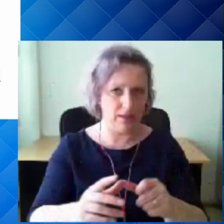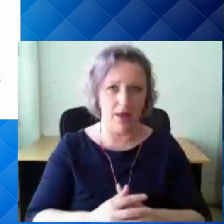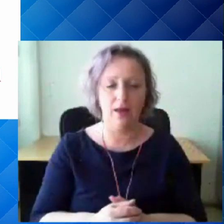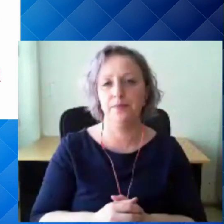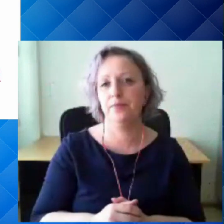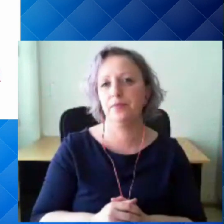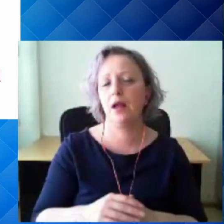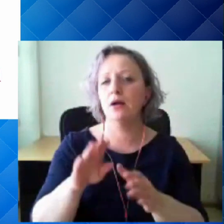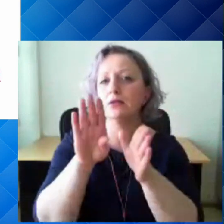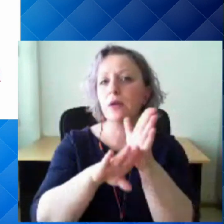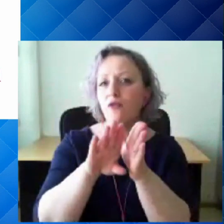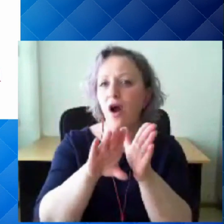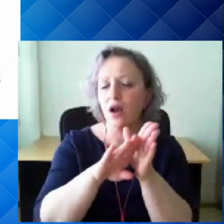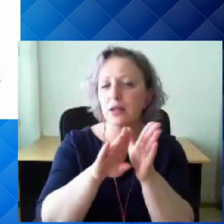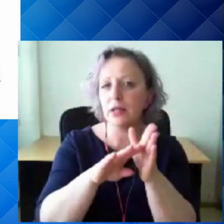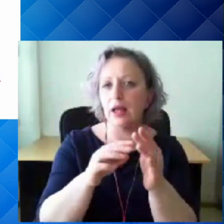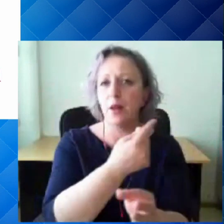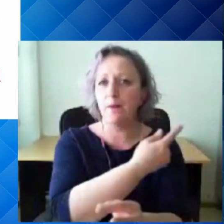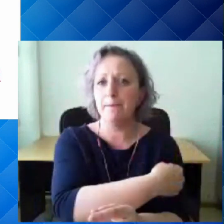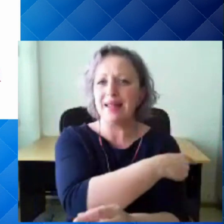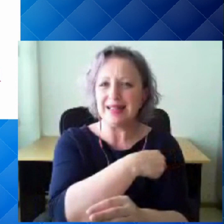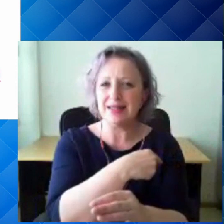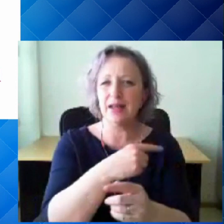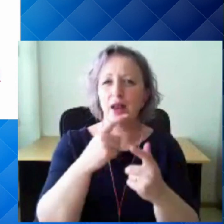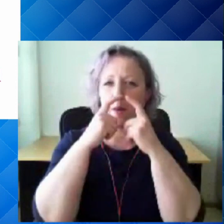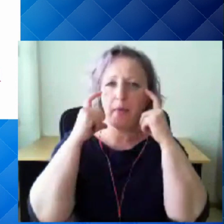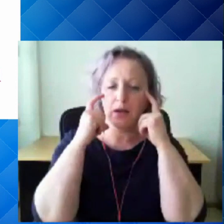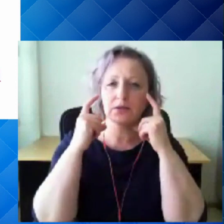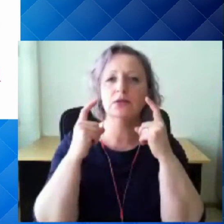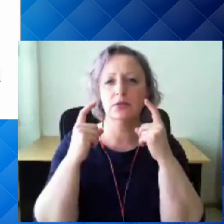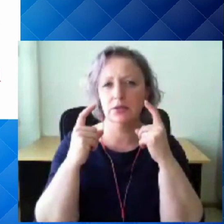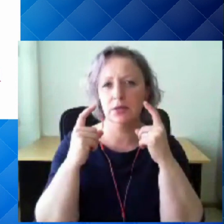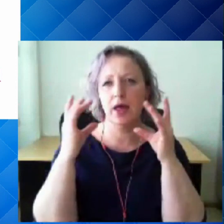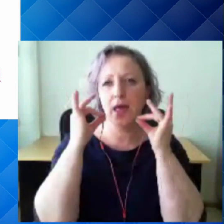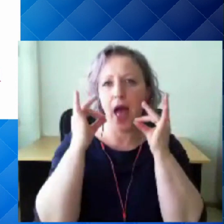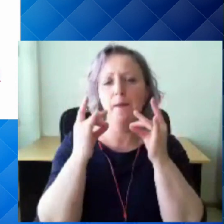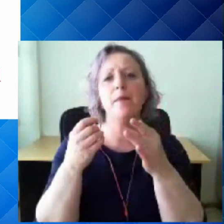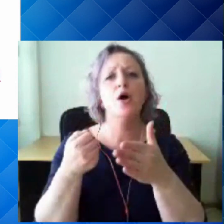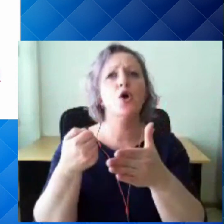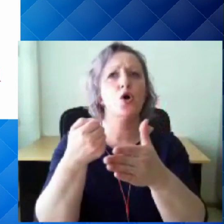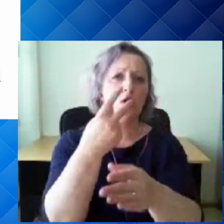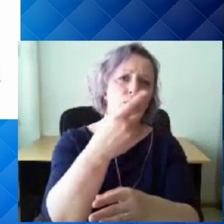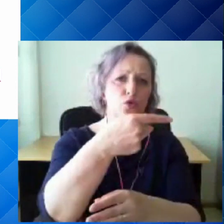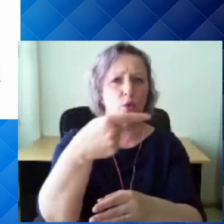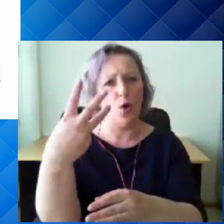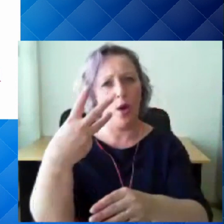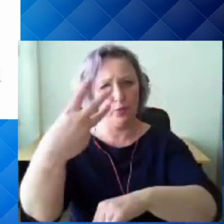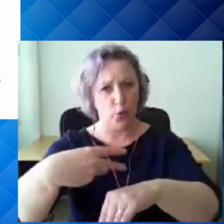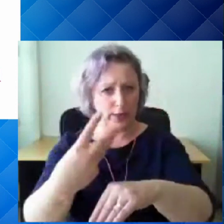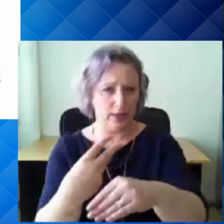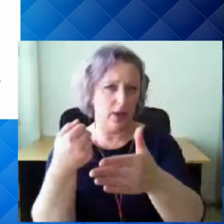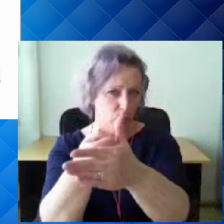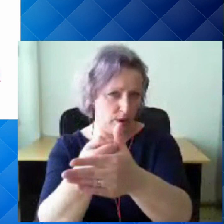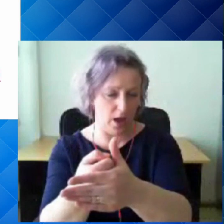Üld juhul meditsiiniliste maskide kandmise aeg on kuni kolm tundi, kaks kuni kolm tundi, aga juhul, kui ta